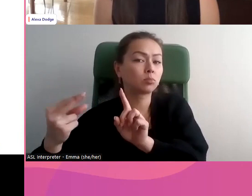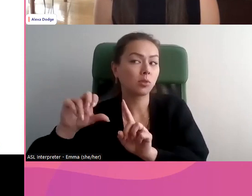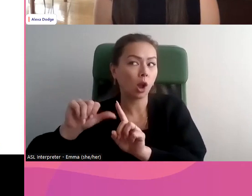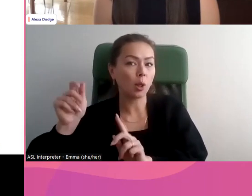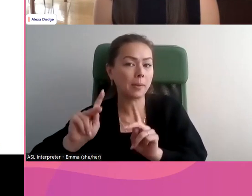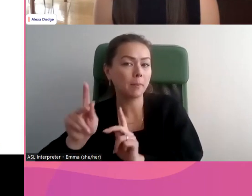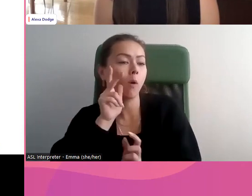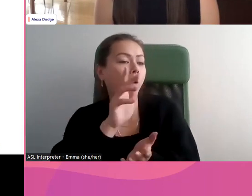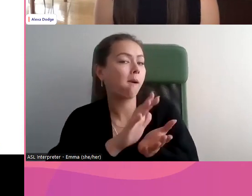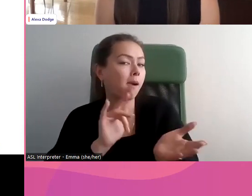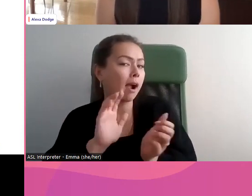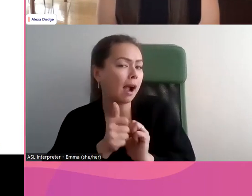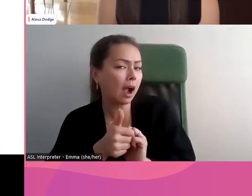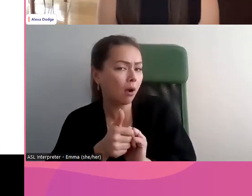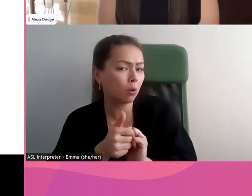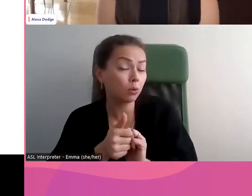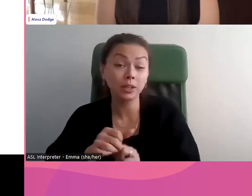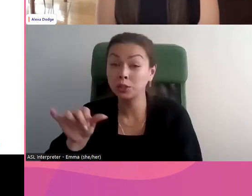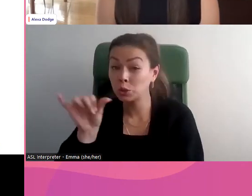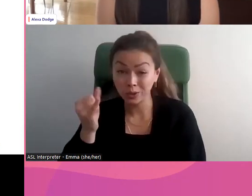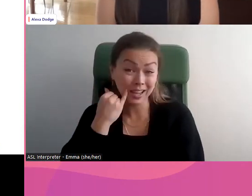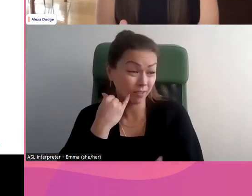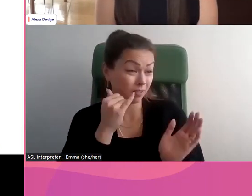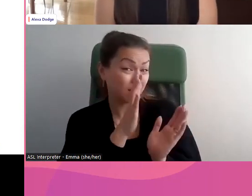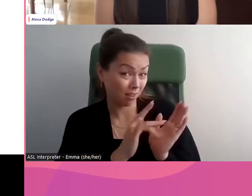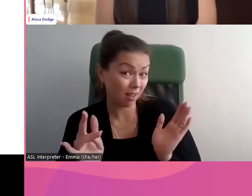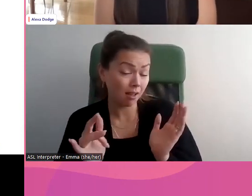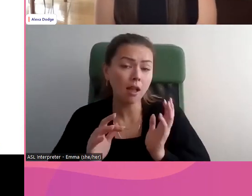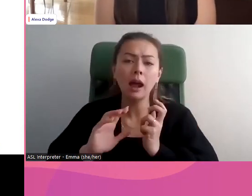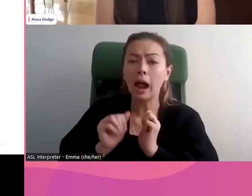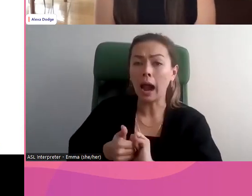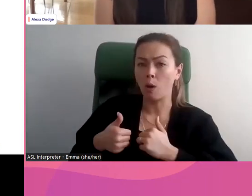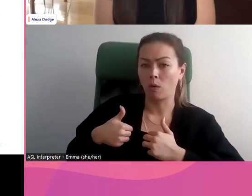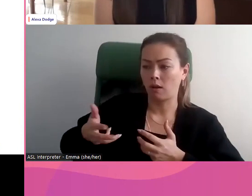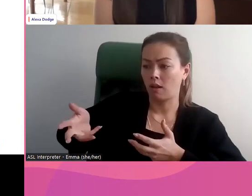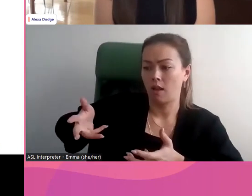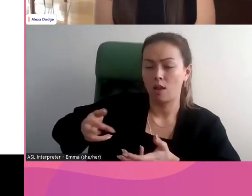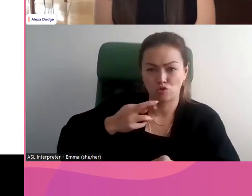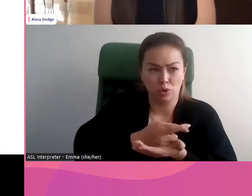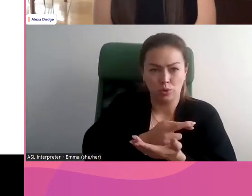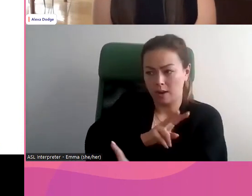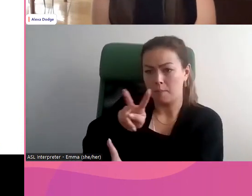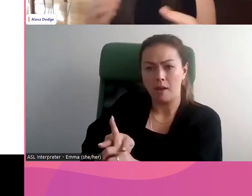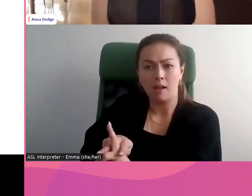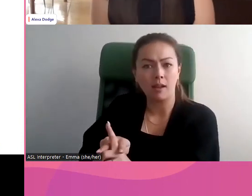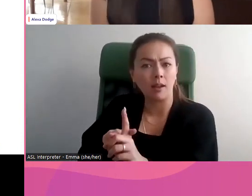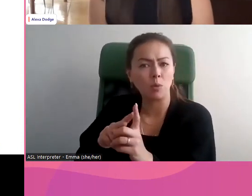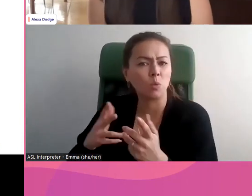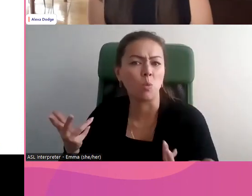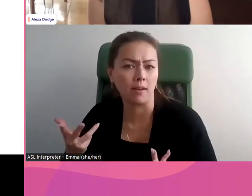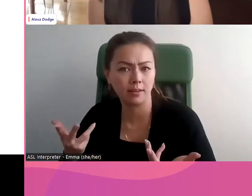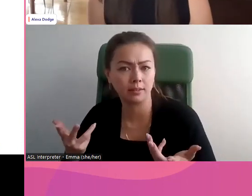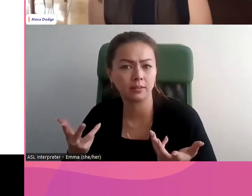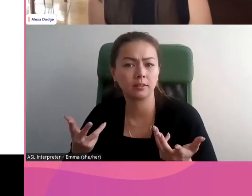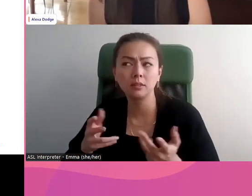mauvaise utilisation de leur renseignement. Et ensuite, comment pourraient-ils obtenir de l'aide?